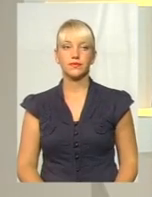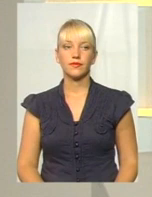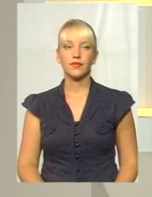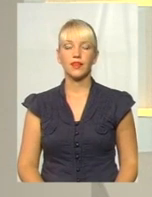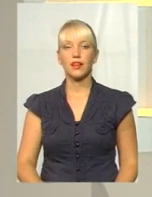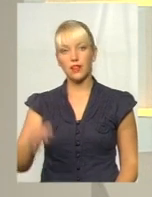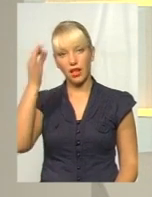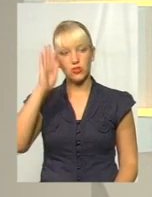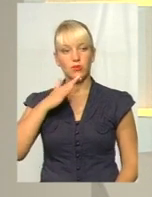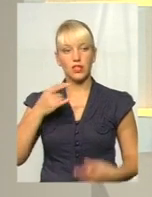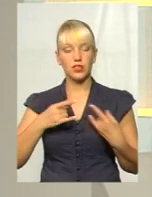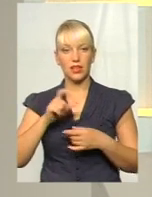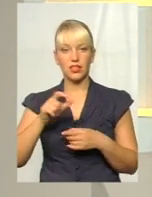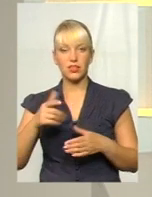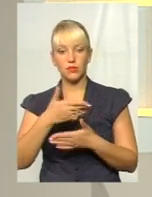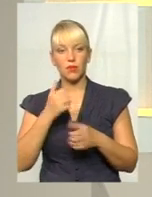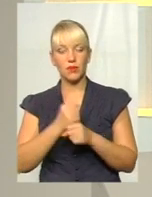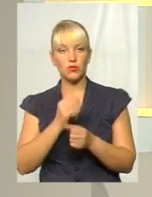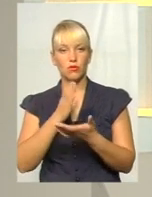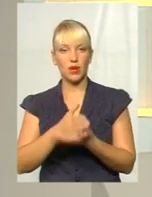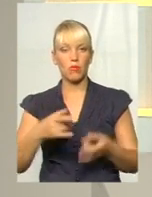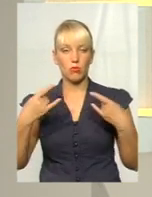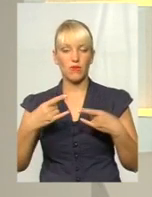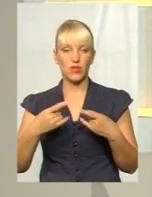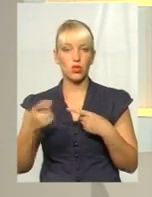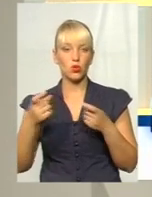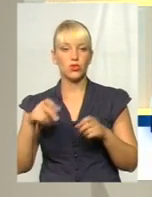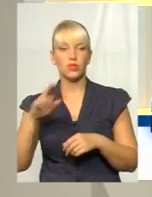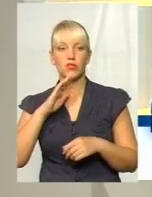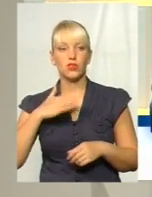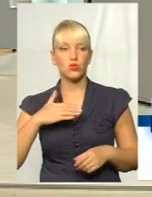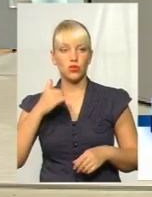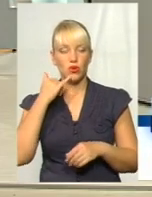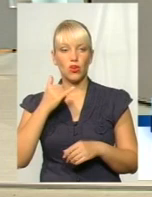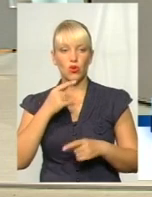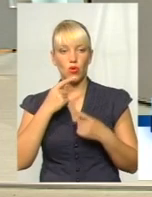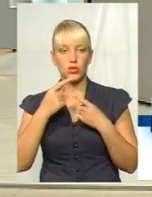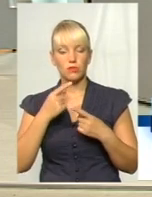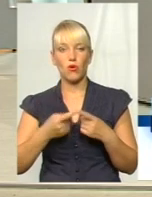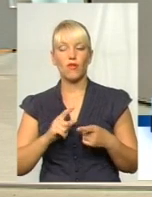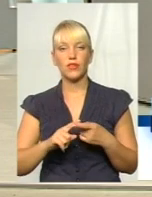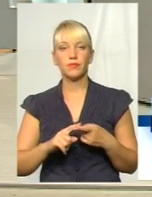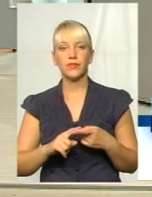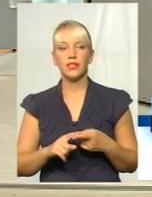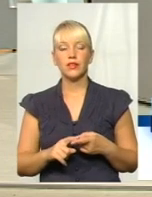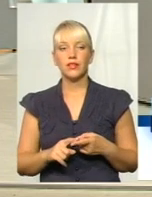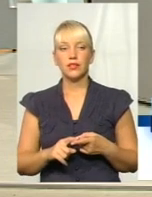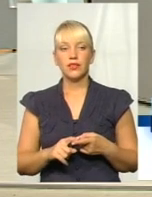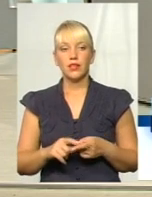Нагадую нашим телеглядачам, ми працюємо у прямому ефірі, і отож долучайтесь до розмови. І передаю слово нашим гостям. Пані Ірина.